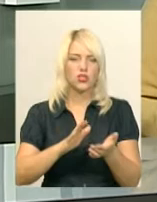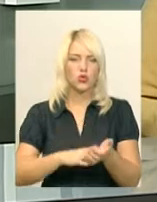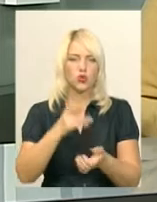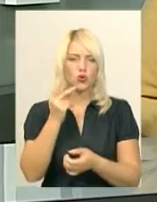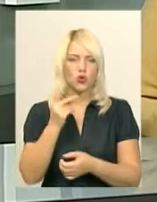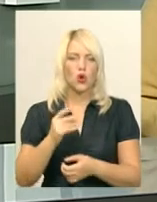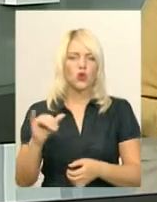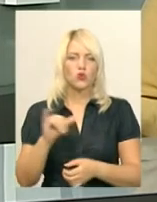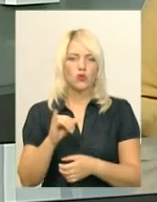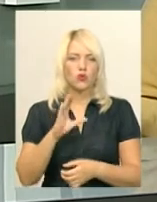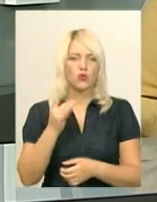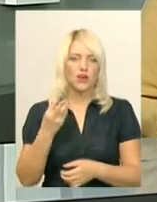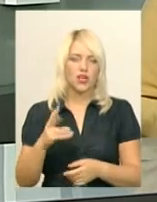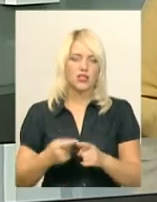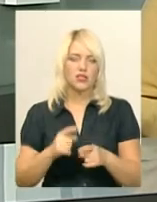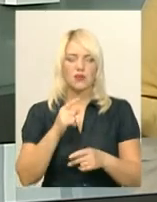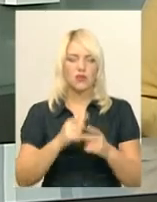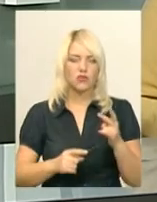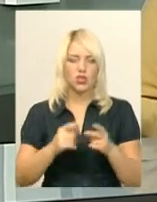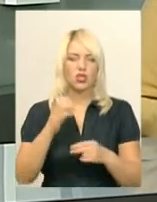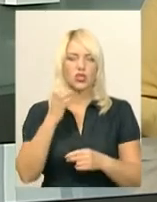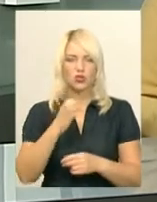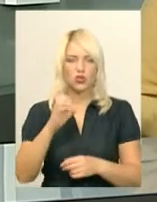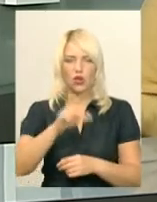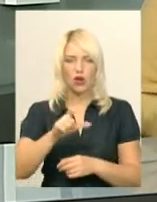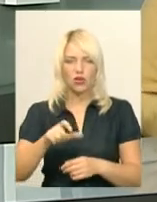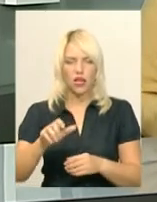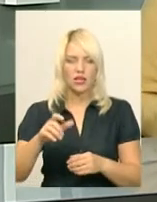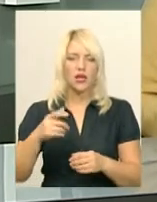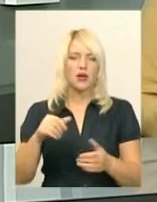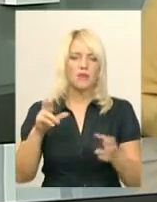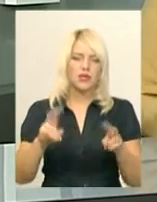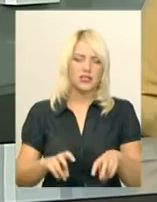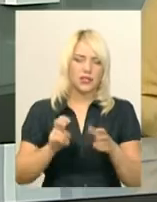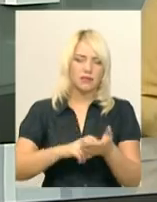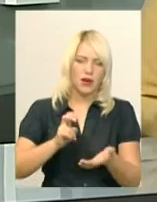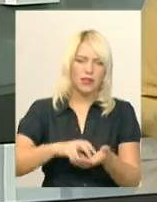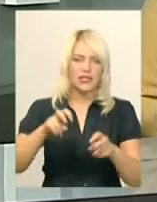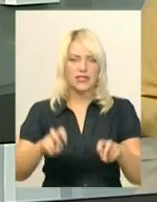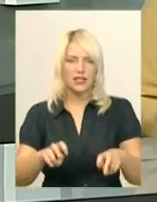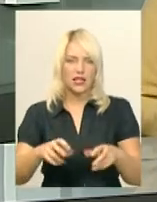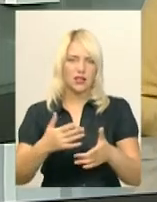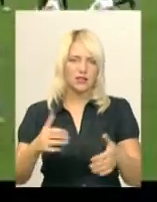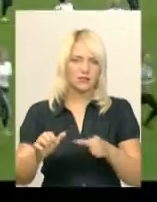Півтори сотні студентів танцювали, присідали і стрибали під музику. Як це було, розповість Ярослава Анташевська.